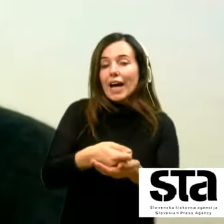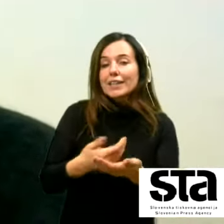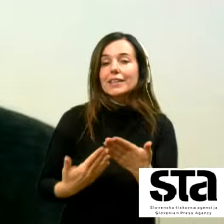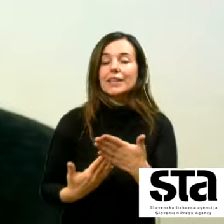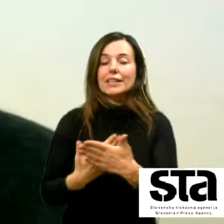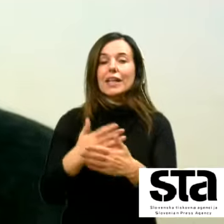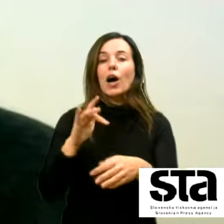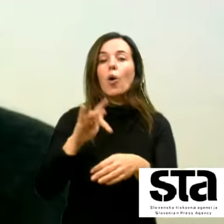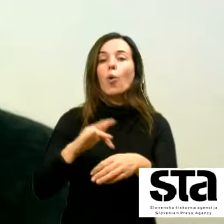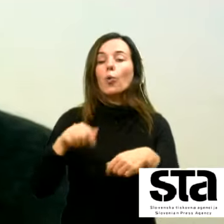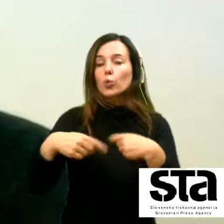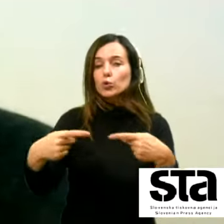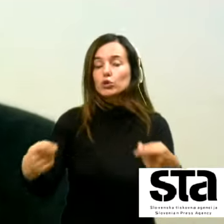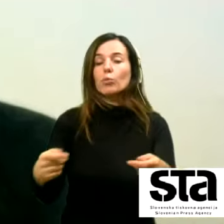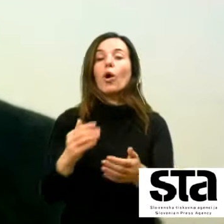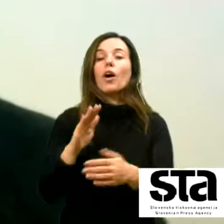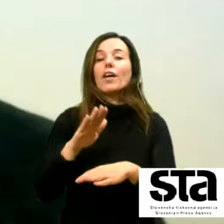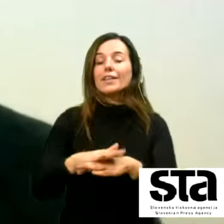okužbo